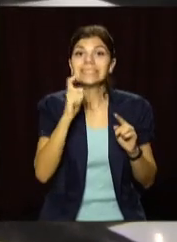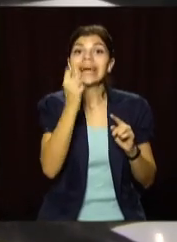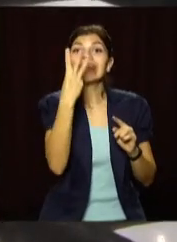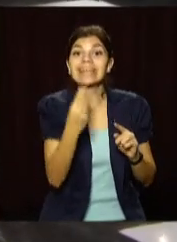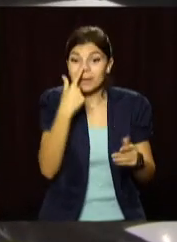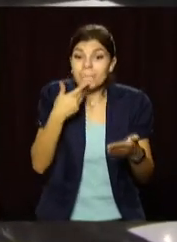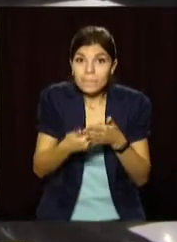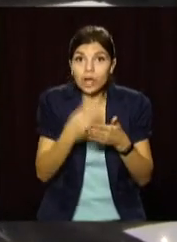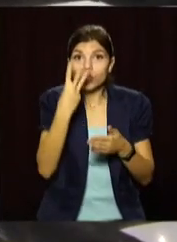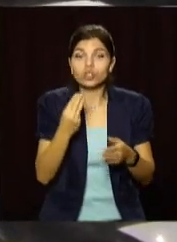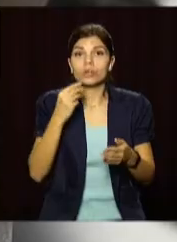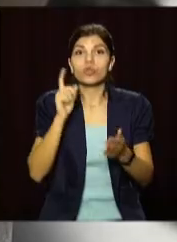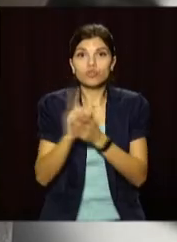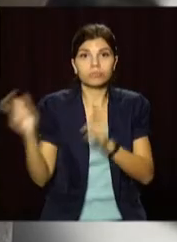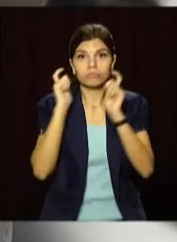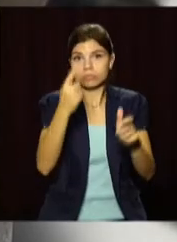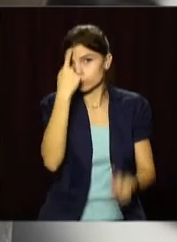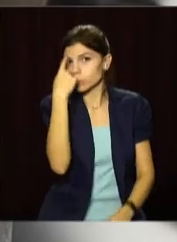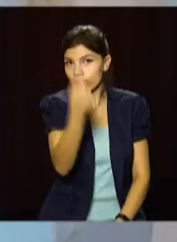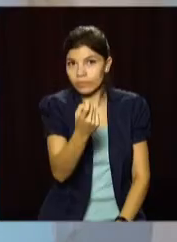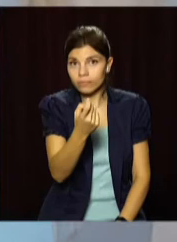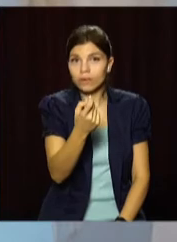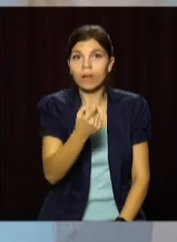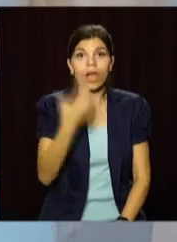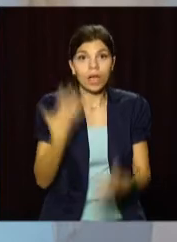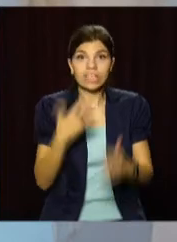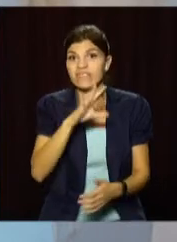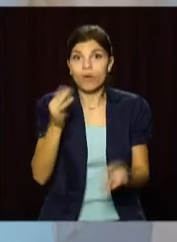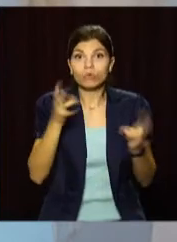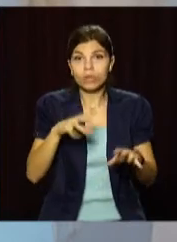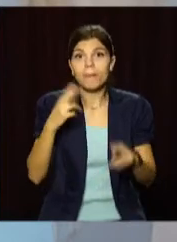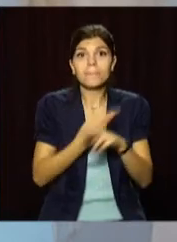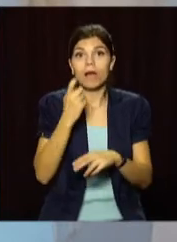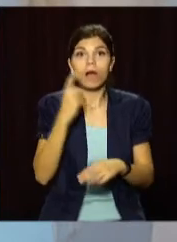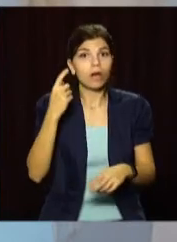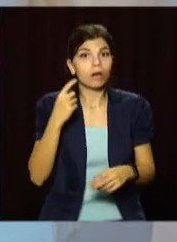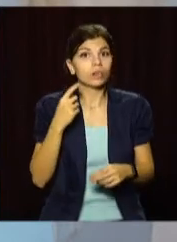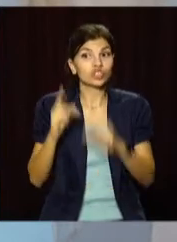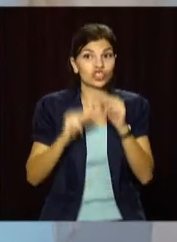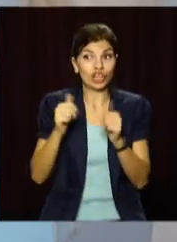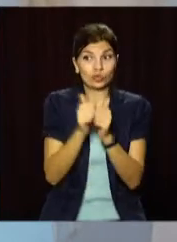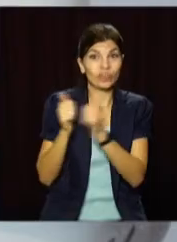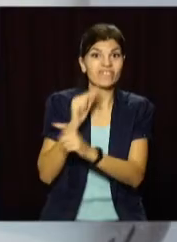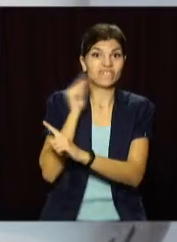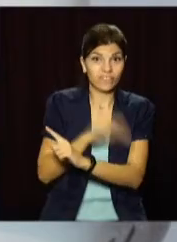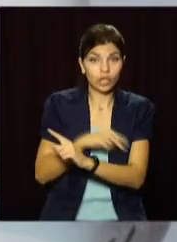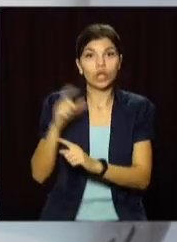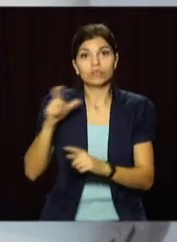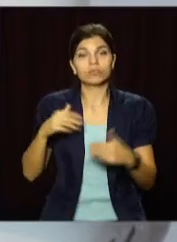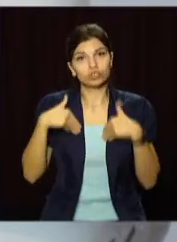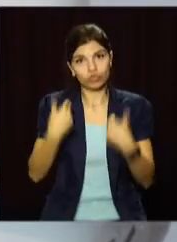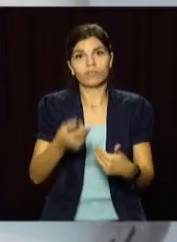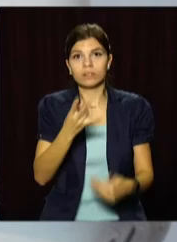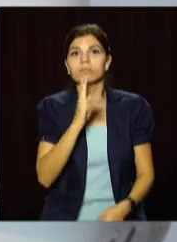відключення постачальник має надіслати повідомлення. Якщо ж ви залишилися без газу через недобропорядного сусіда, фахівці радять